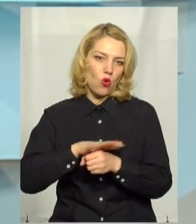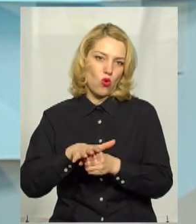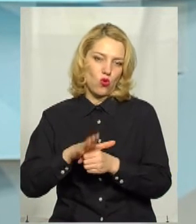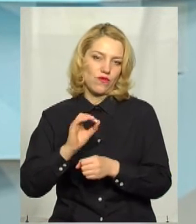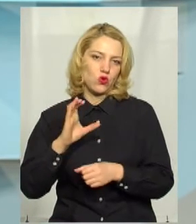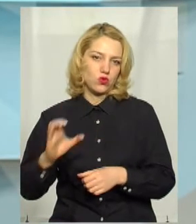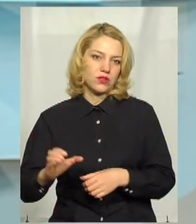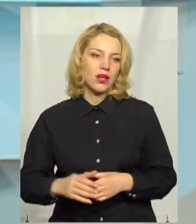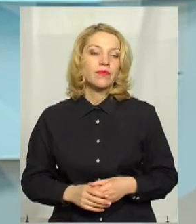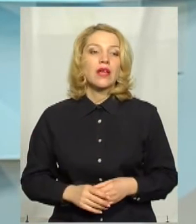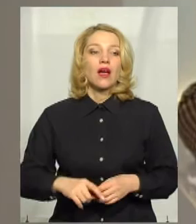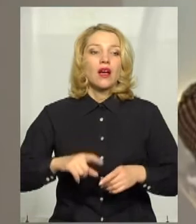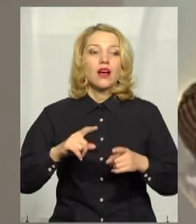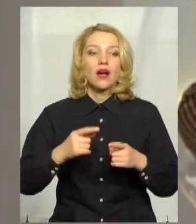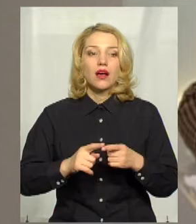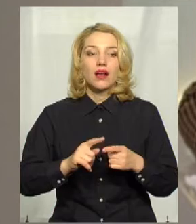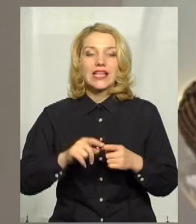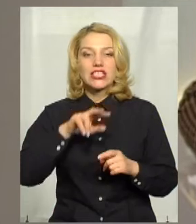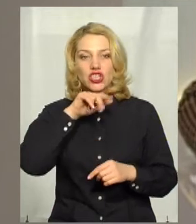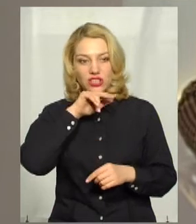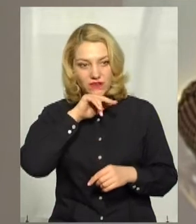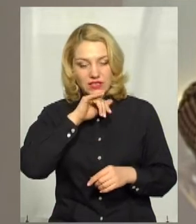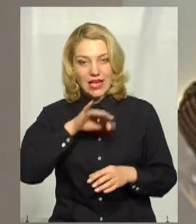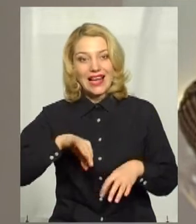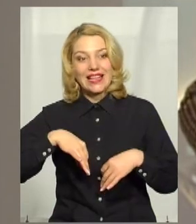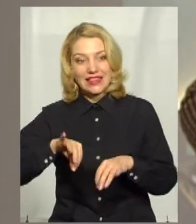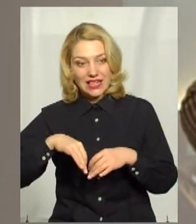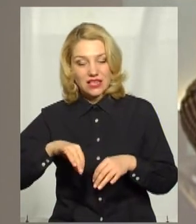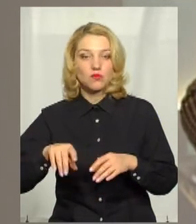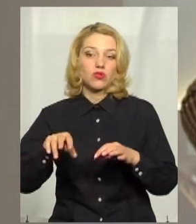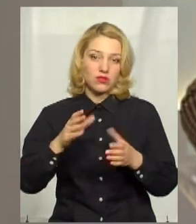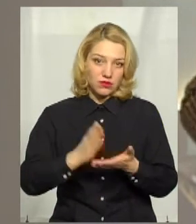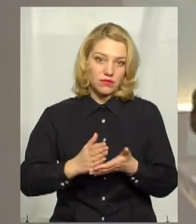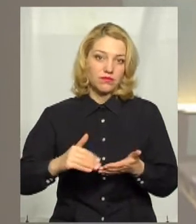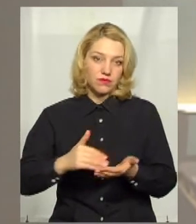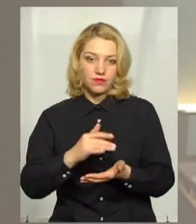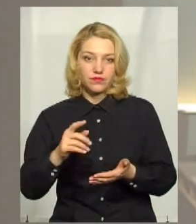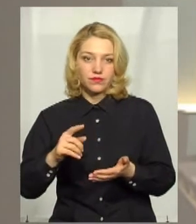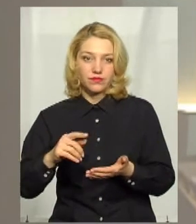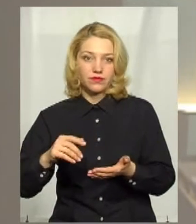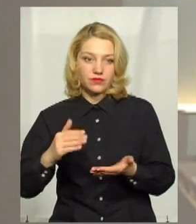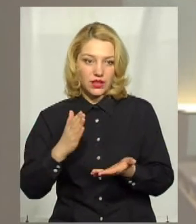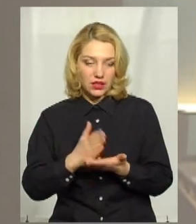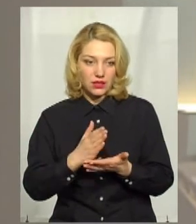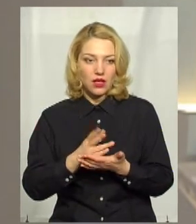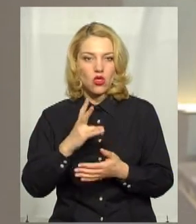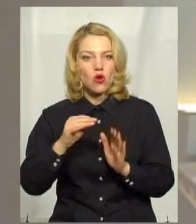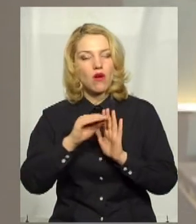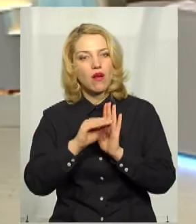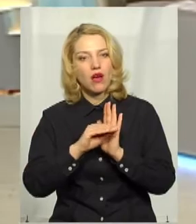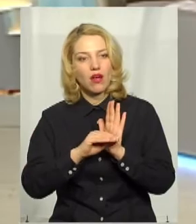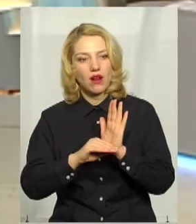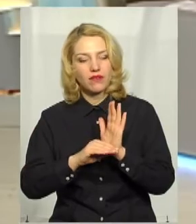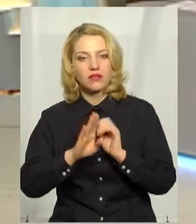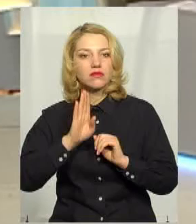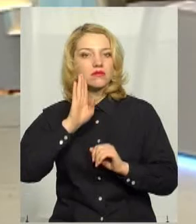У теж Чорнівцях транспорт хоч і пересувається містом, але за графіком